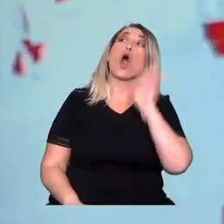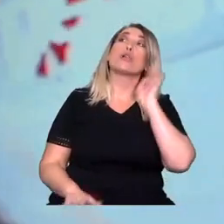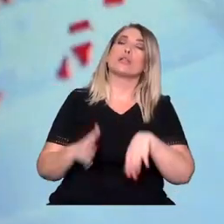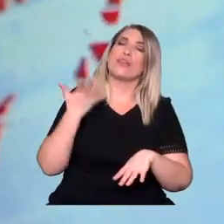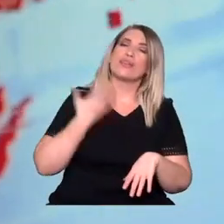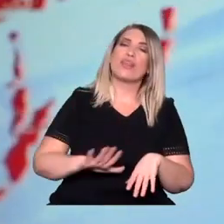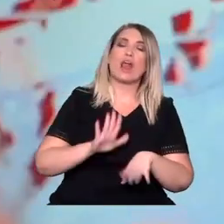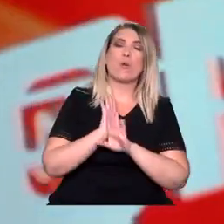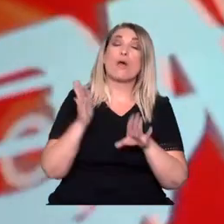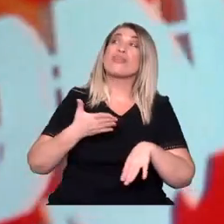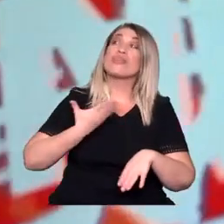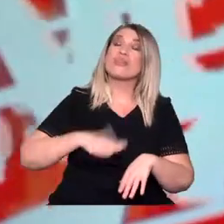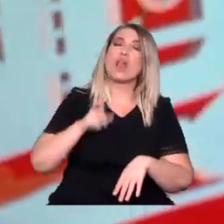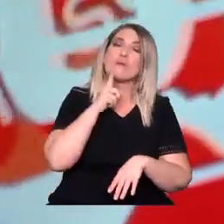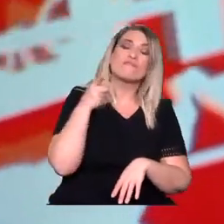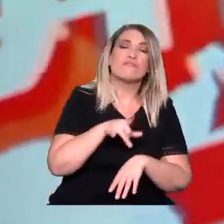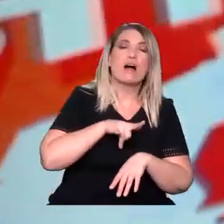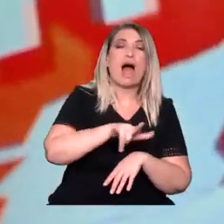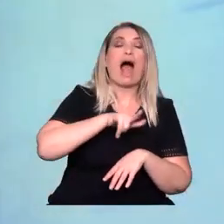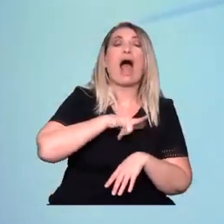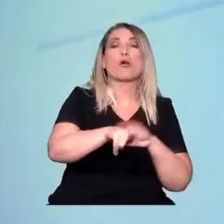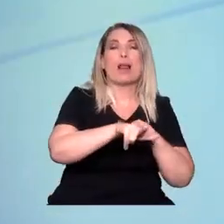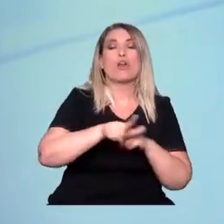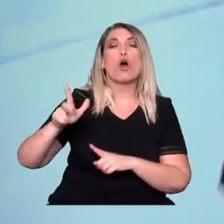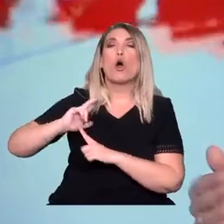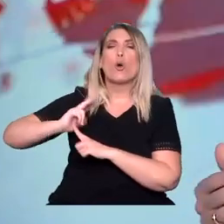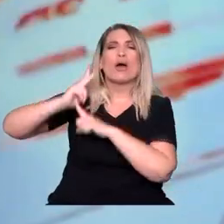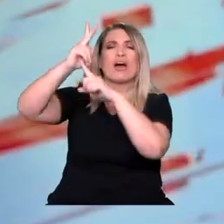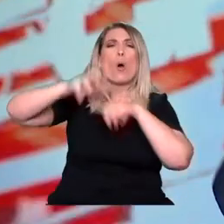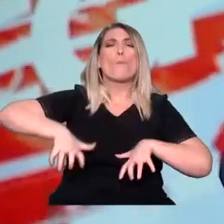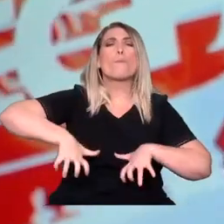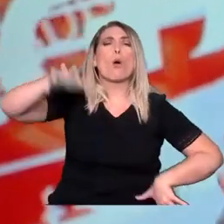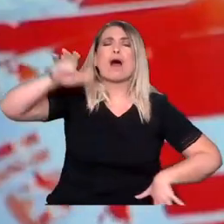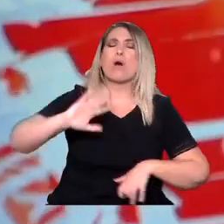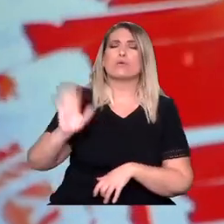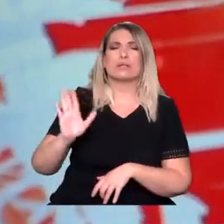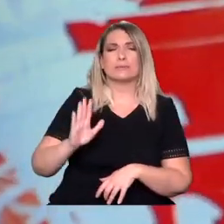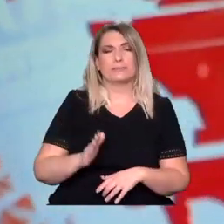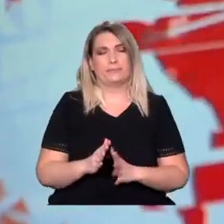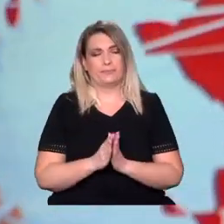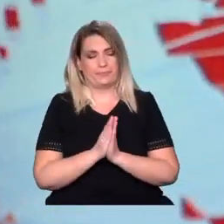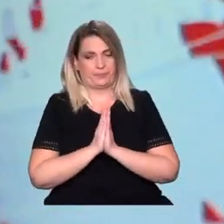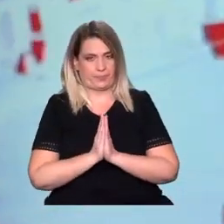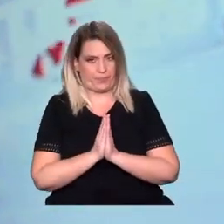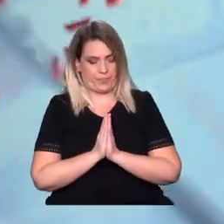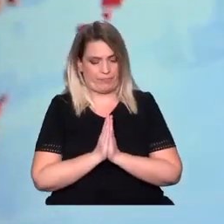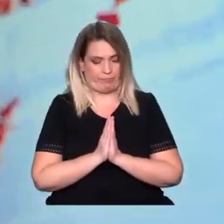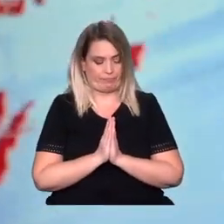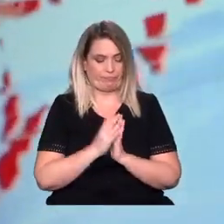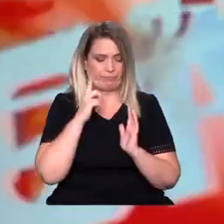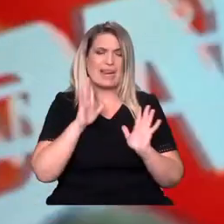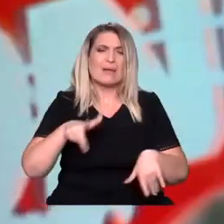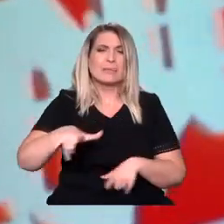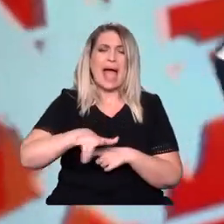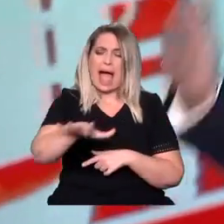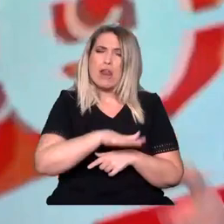αξιολογήσουμε. Πρώτα απ' όλα είναι αεροδρόμιο κρίσιμο, το αεροδρόμιο της Καρπάθου. Κρίσιμο γιατί είναι στην Κάρπαθο. Καρπάθος δεν έχει τις μεγάλες υποδομές υγείας. Είναι ένα αεροδρόμιο